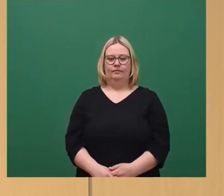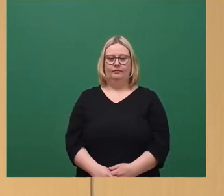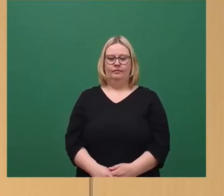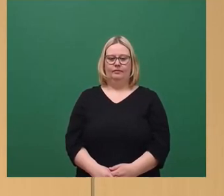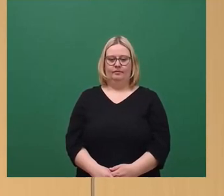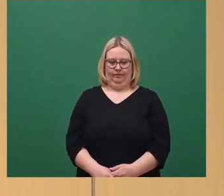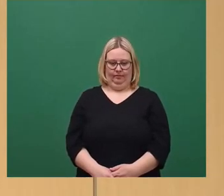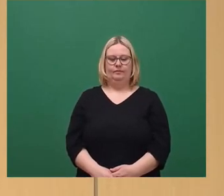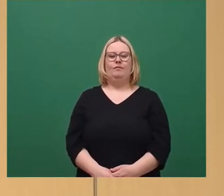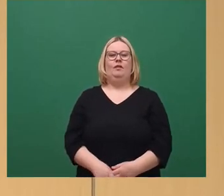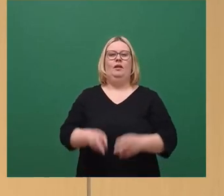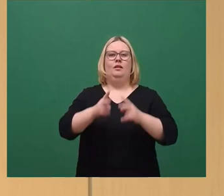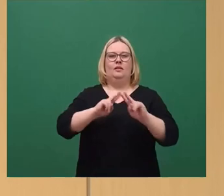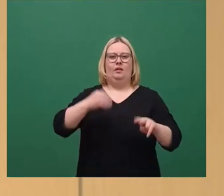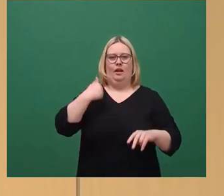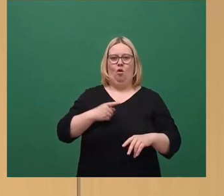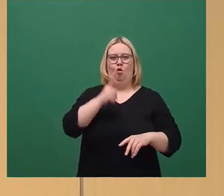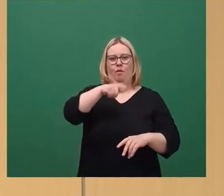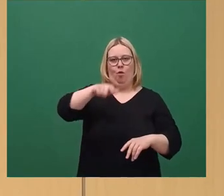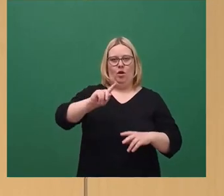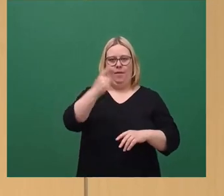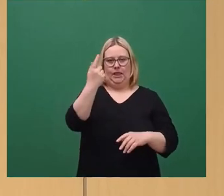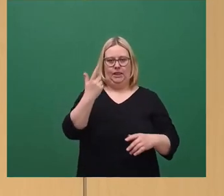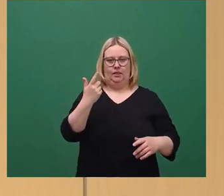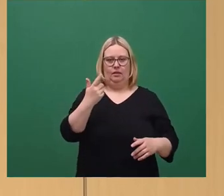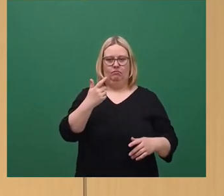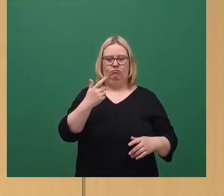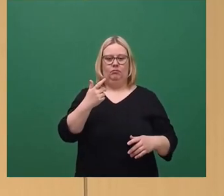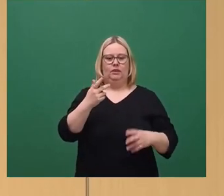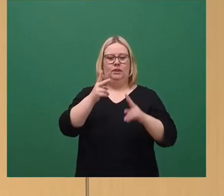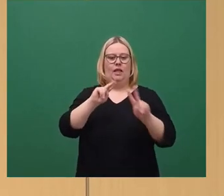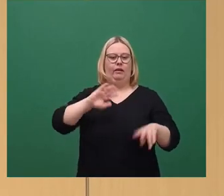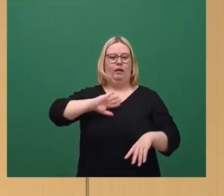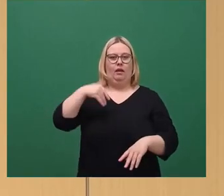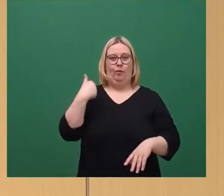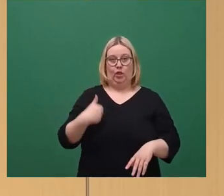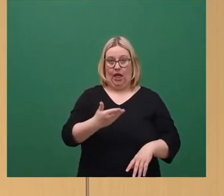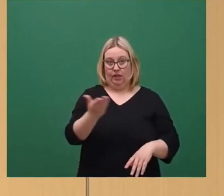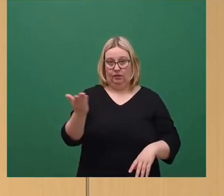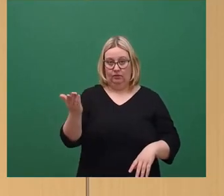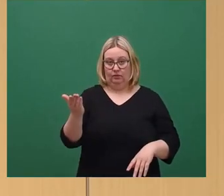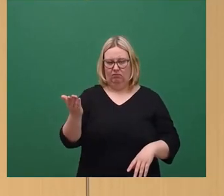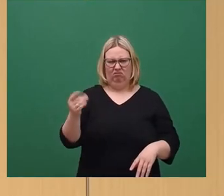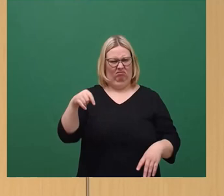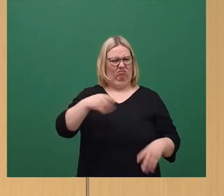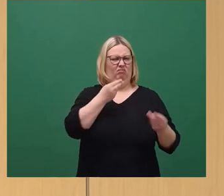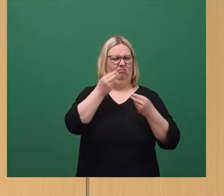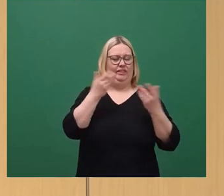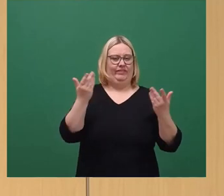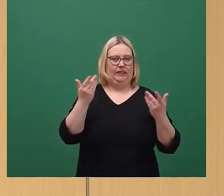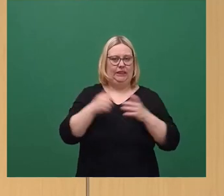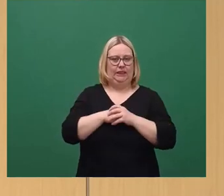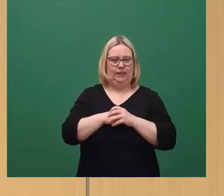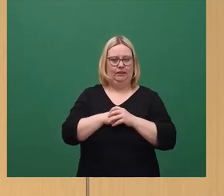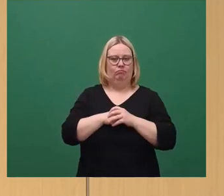Sehr geehrter Herr Oberbürgermeister, sehr geehrte Damen und Herren, worüber reden wir heute hier? Wir